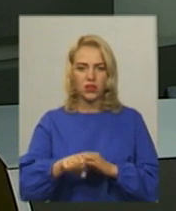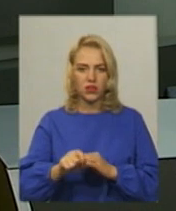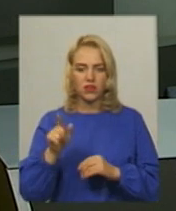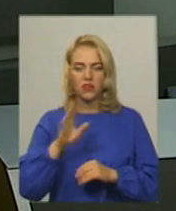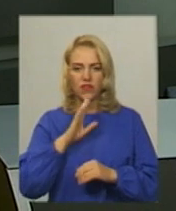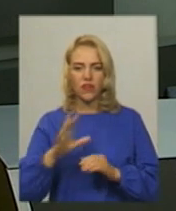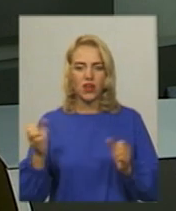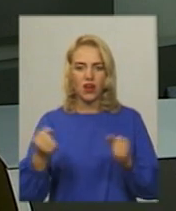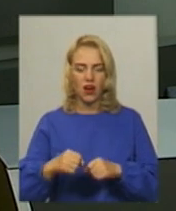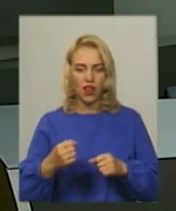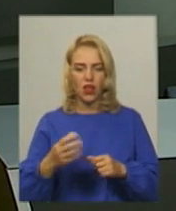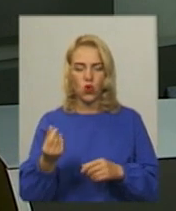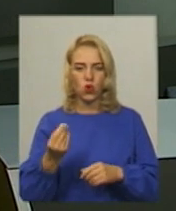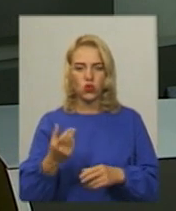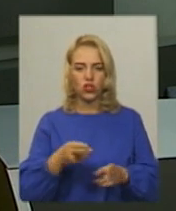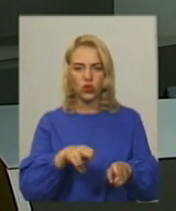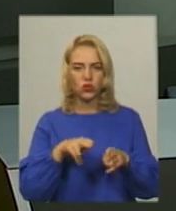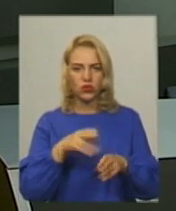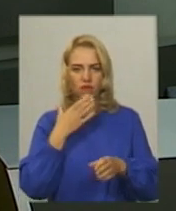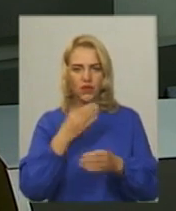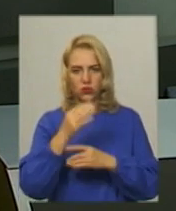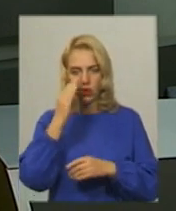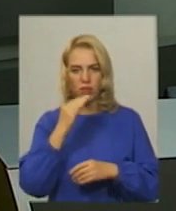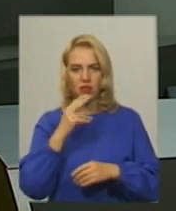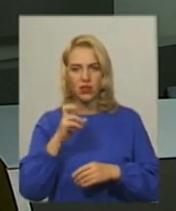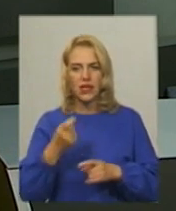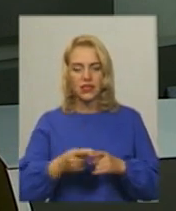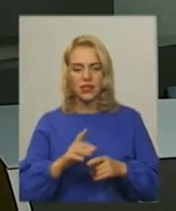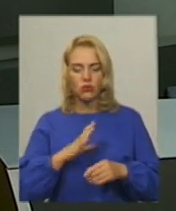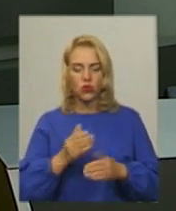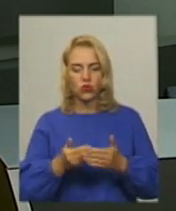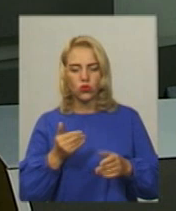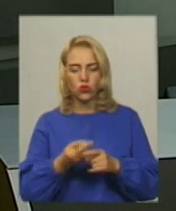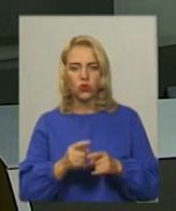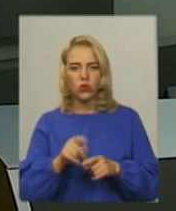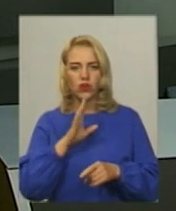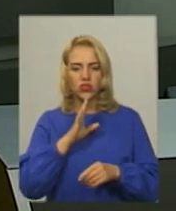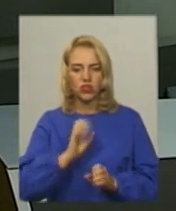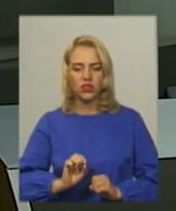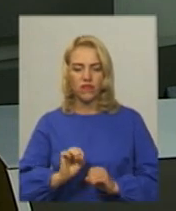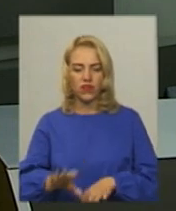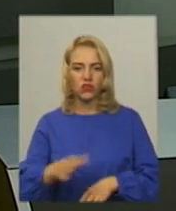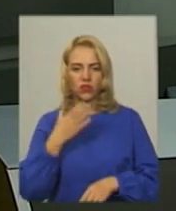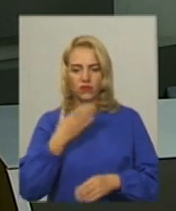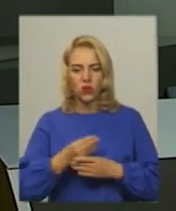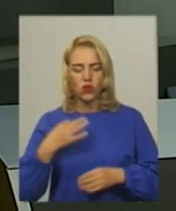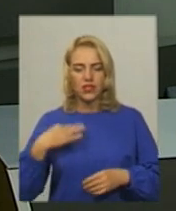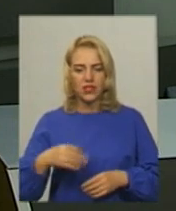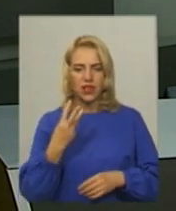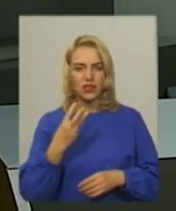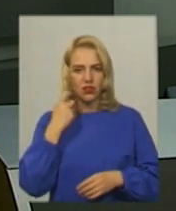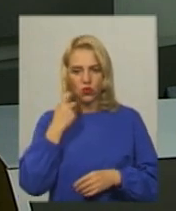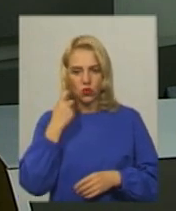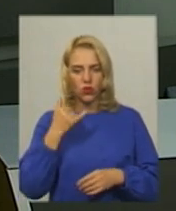та рушницю у власного батька Це сталося до того, як жінка викинула тіло свого трирічного сина у валізі Михайло Жила, який перебував в